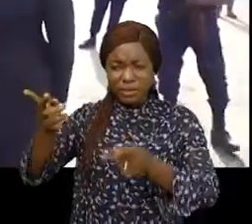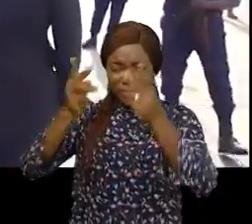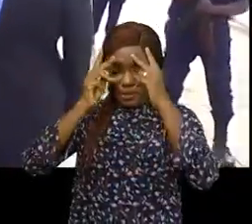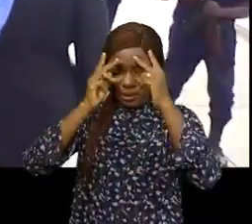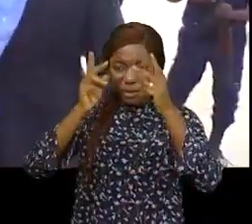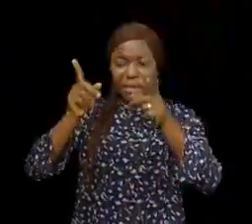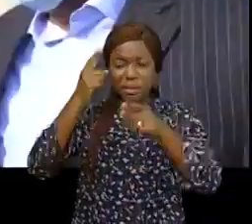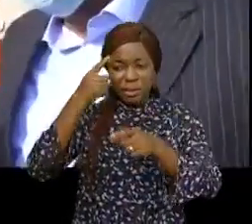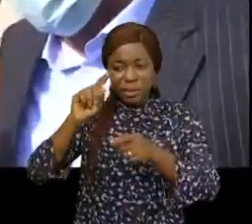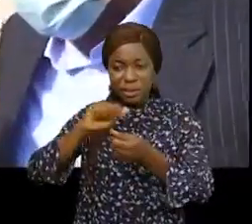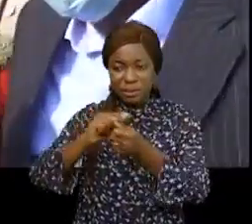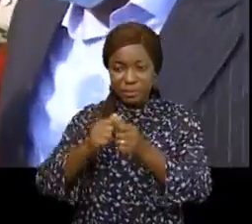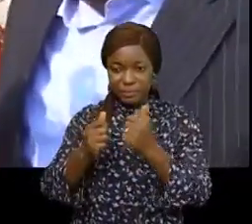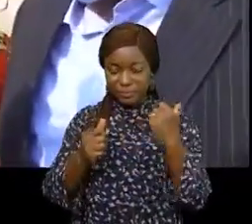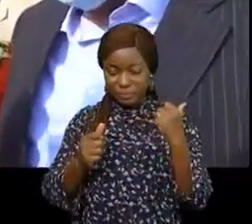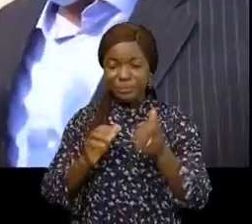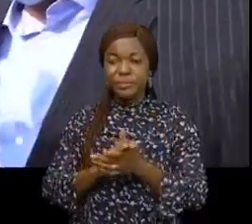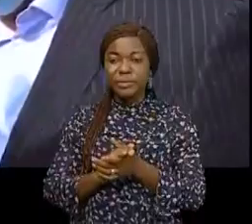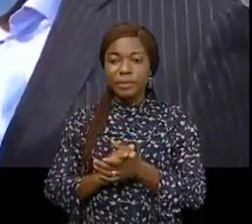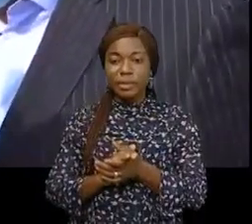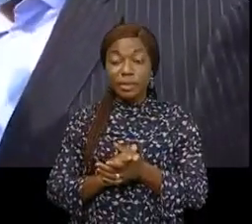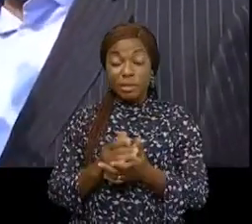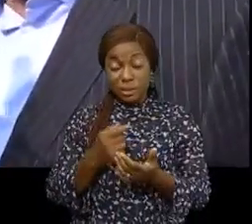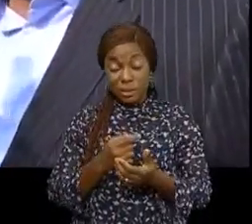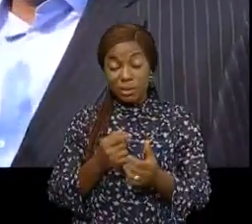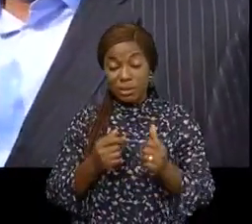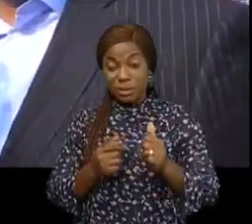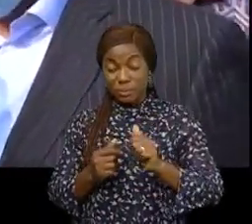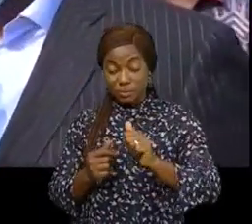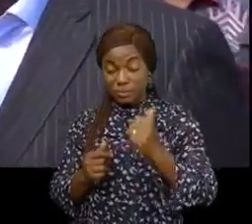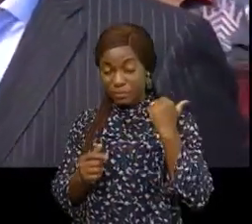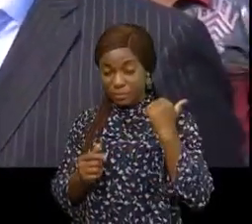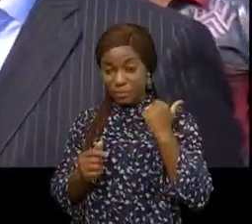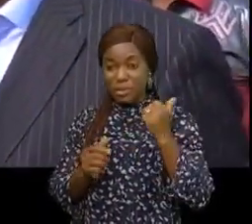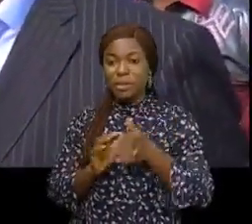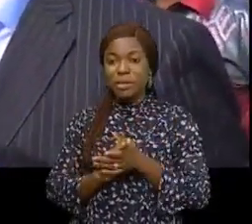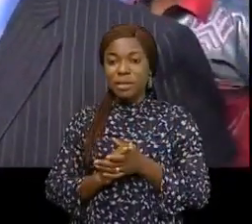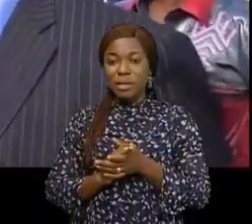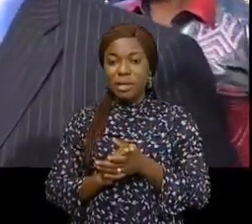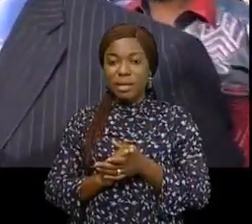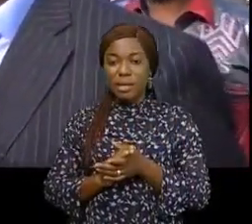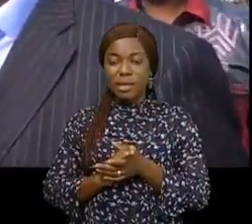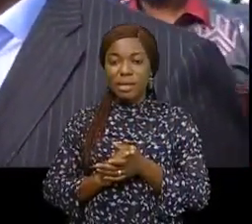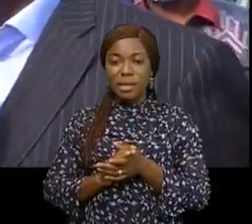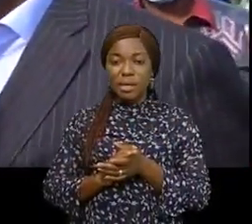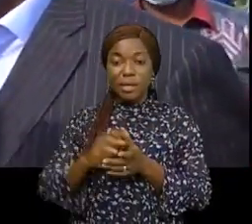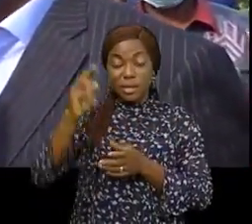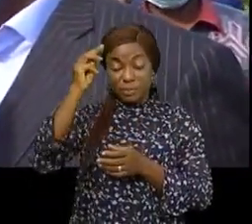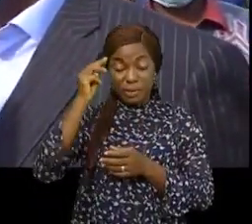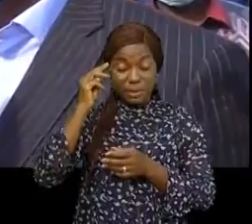furie des Nyiragongo. L'équipe du gouvernement et moi-même remettre un lot important